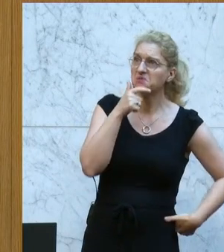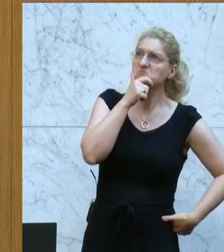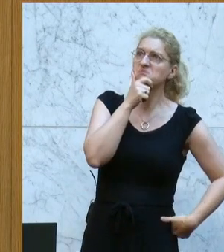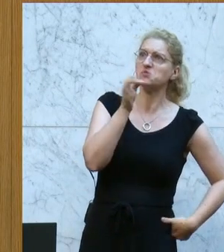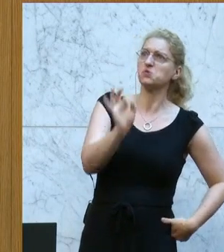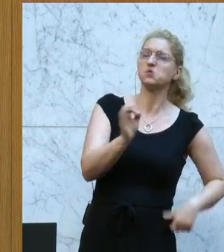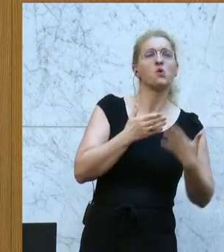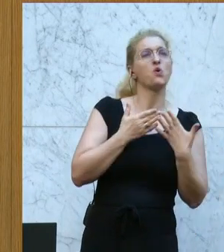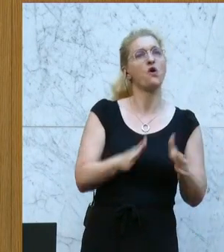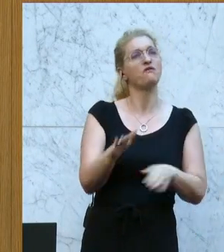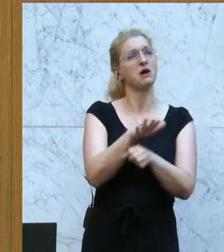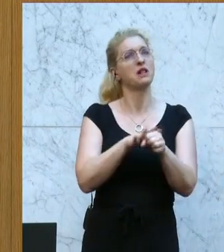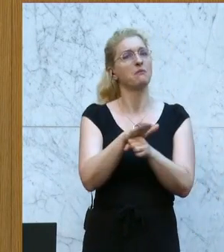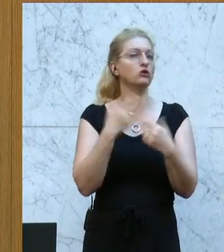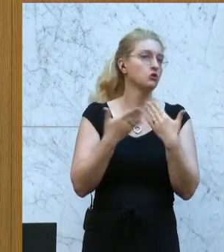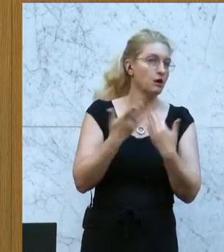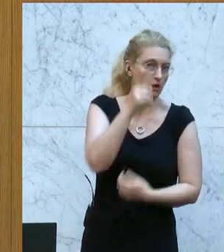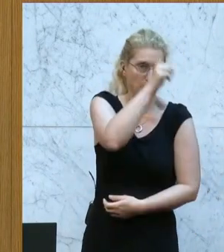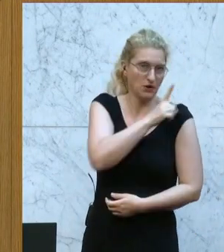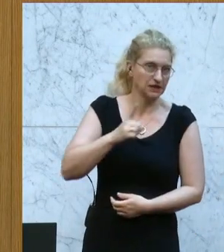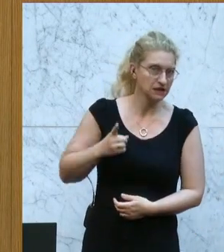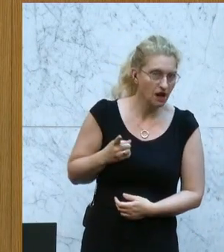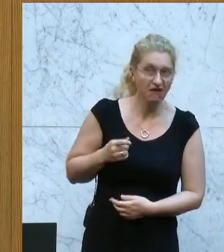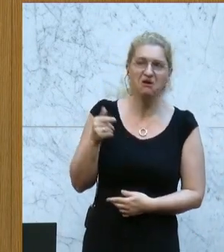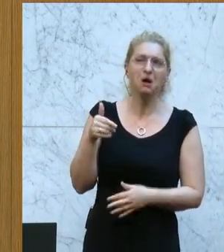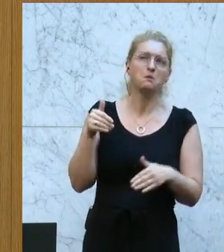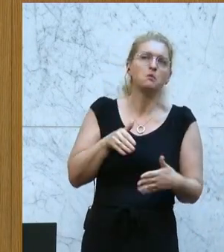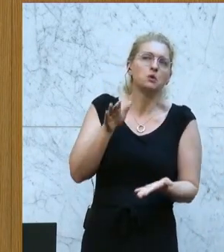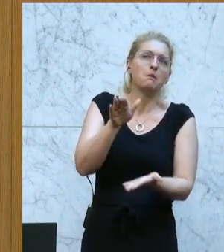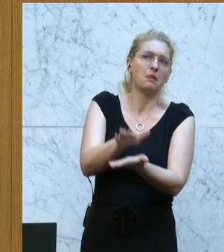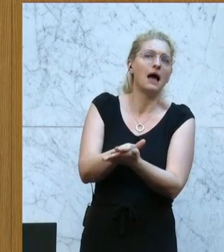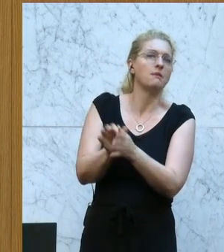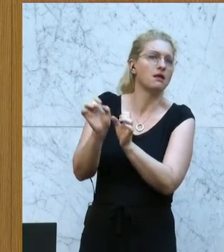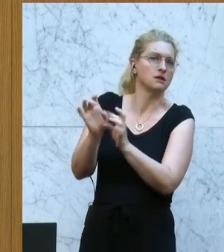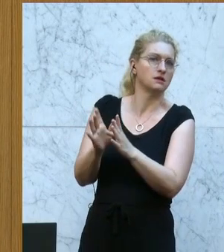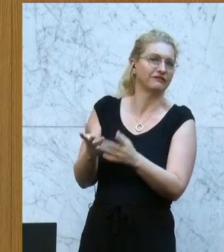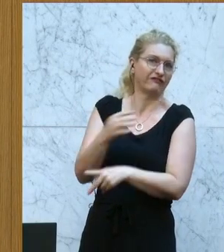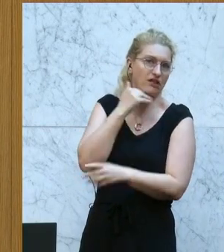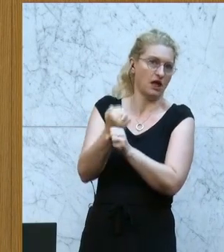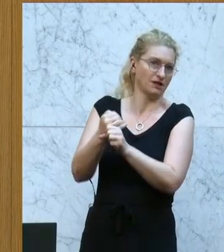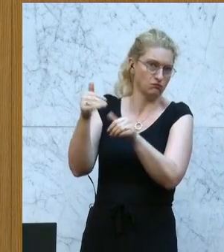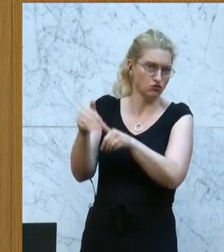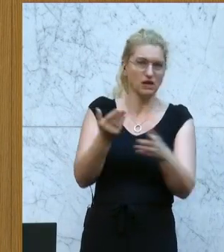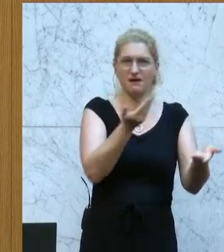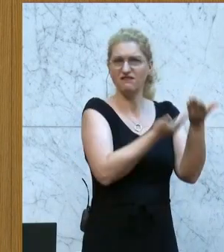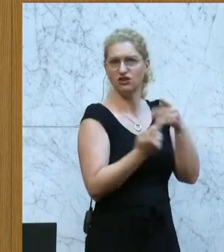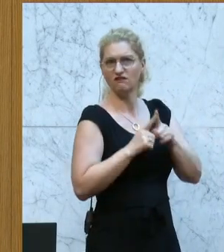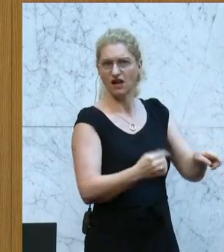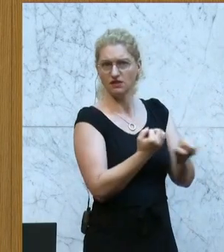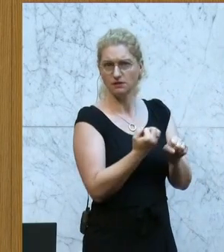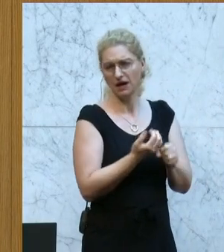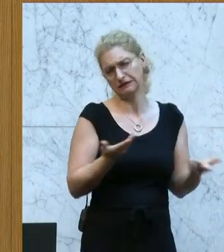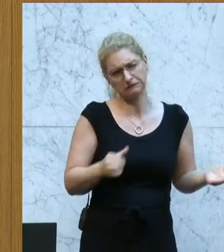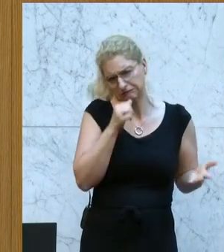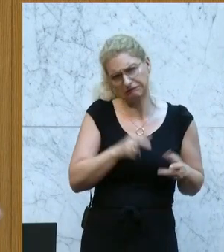öffentlichen Bereich beispielsweise bei den Polizisten, dann müssen wir dabei bleiben. Und in der Wirtschaft können wir es anders machen. Was ist denn das für eine Form von